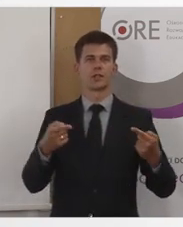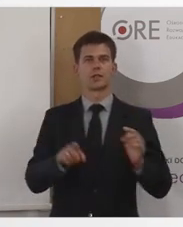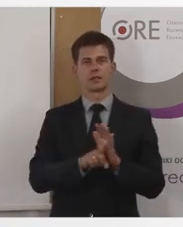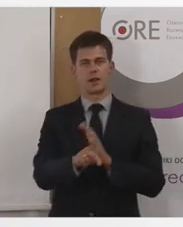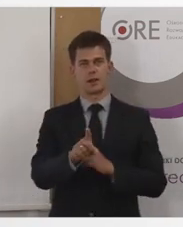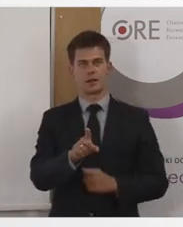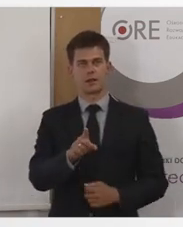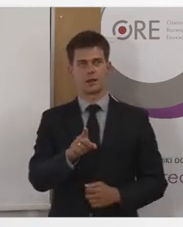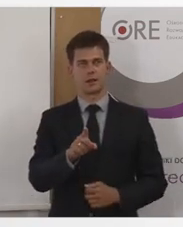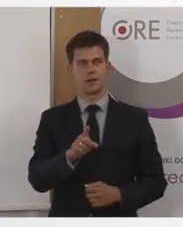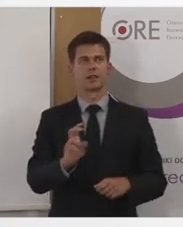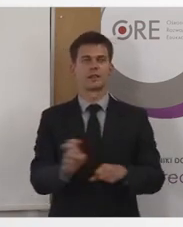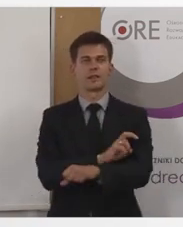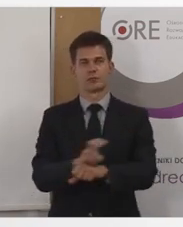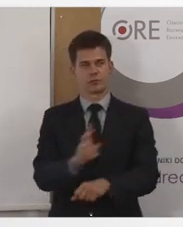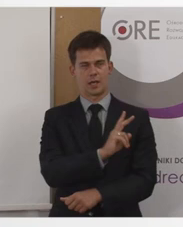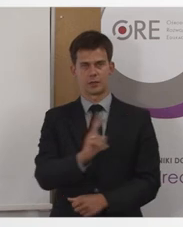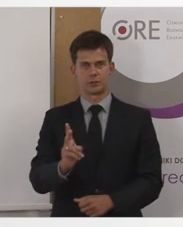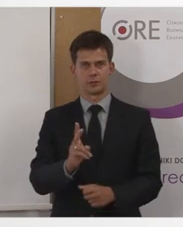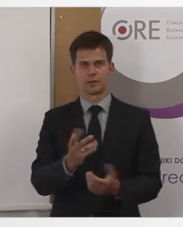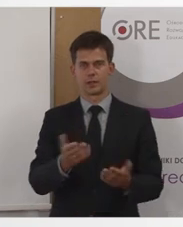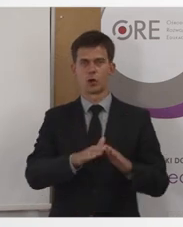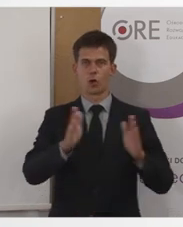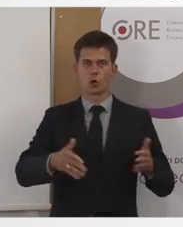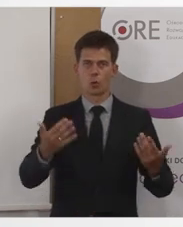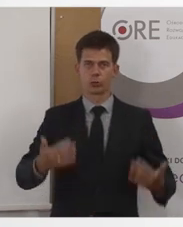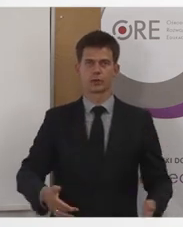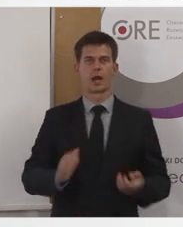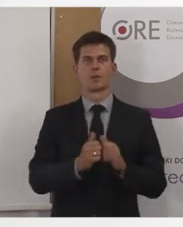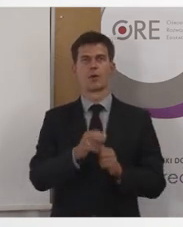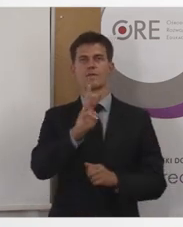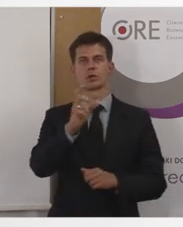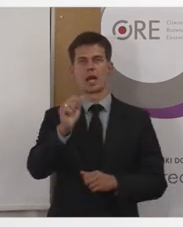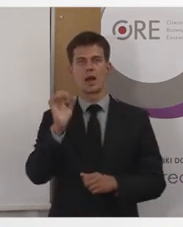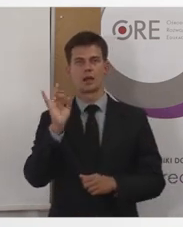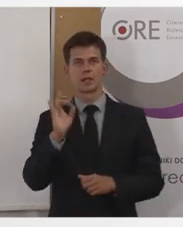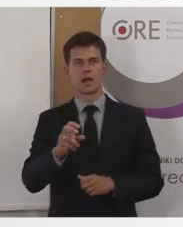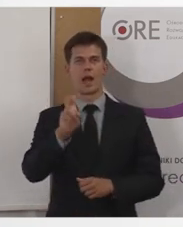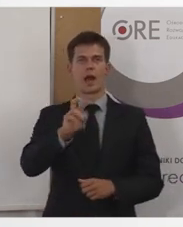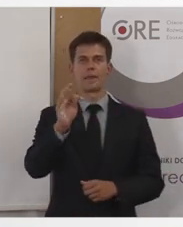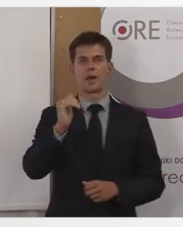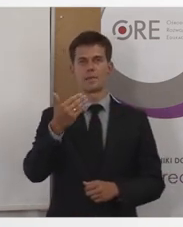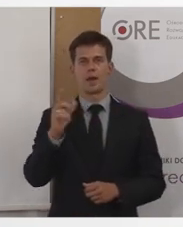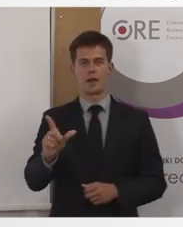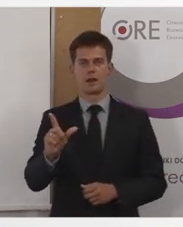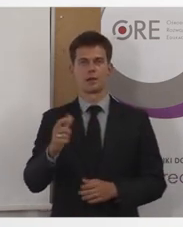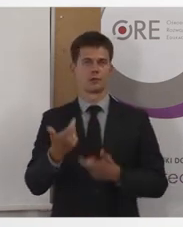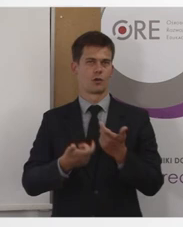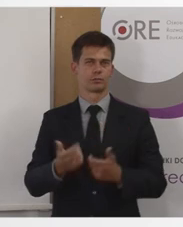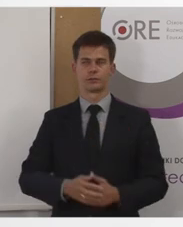specyfikacjami technicznymi. Czyli przede wszystkim właśnie ze standardami, na przykład ze standardem HTML, jeżeli to jest